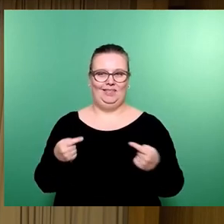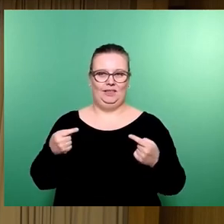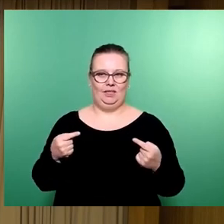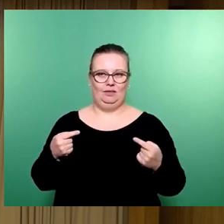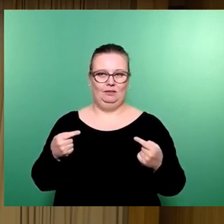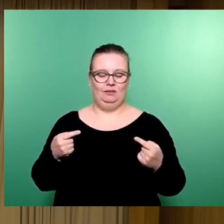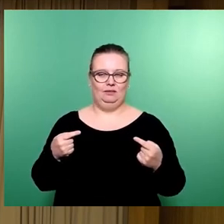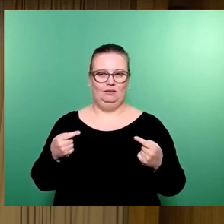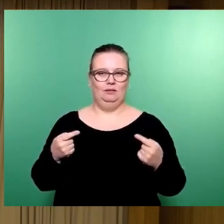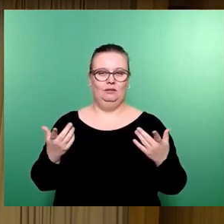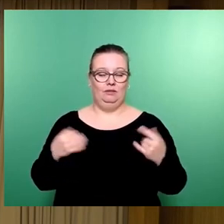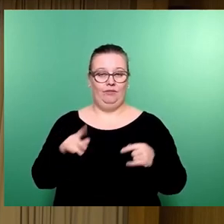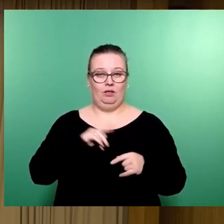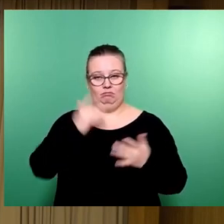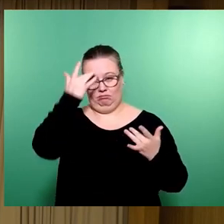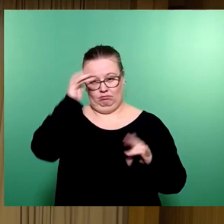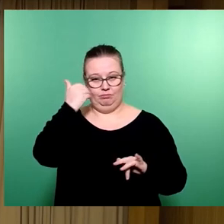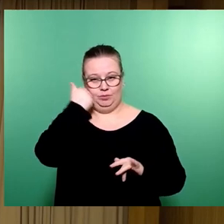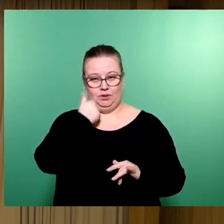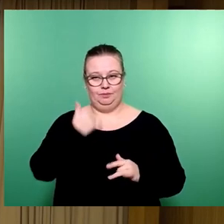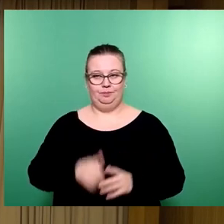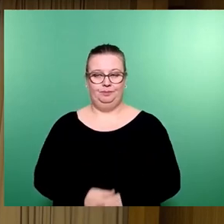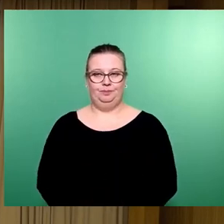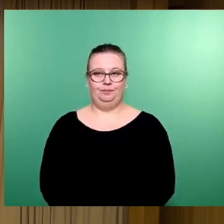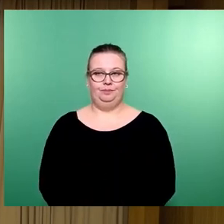diesem zustimmen möchte, der ist jetzt an der Reihe.